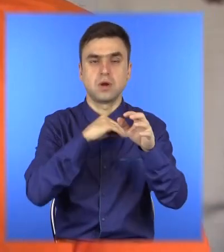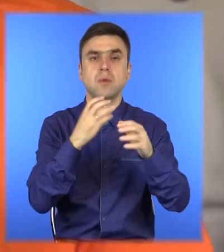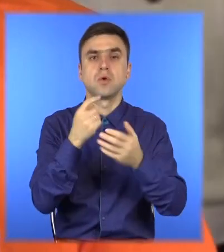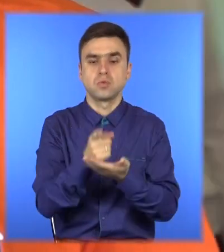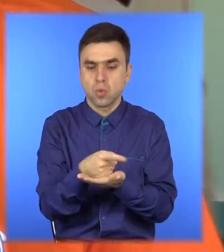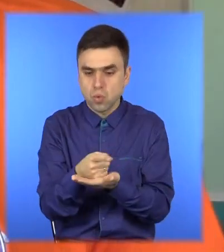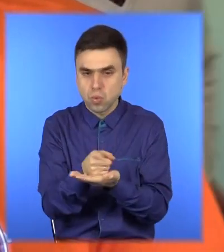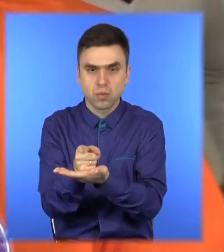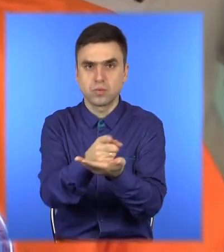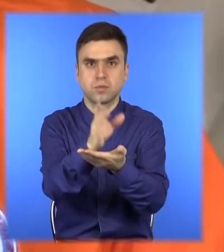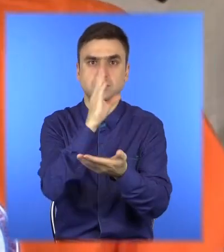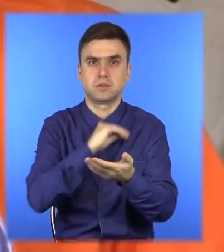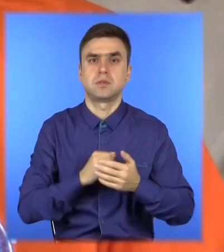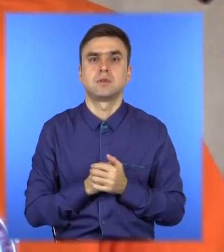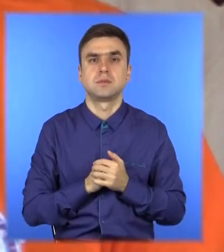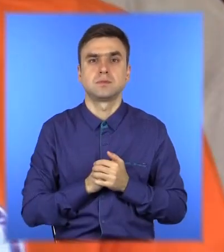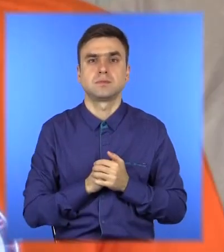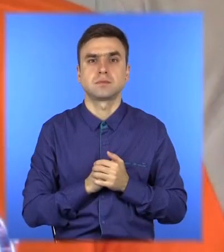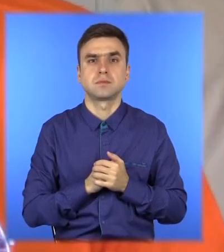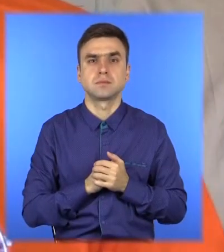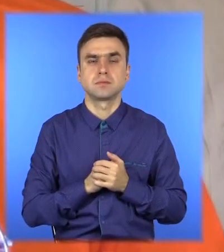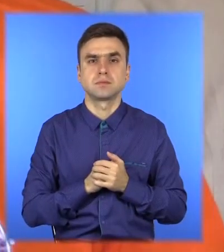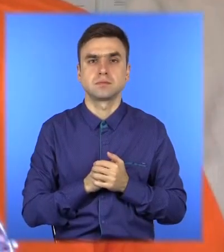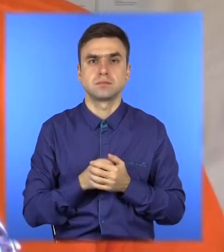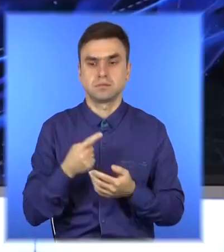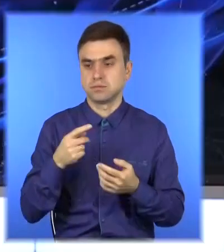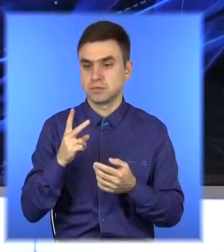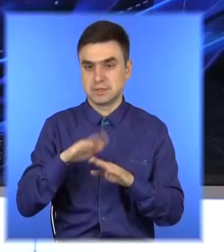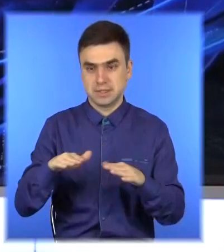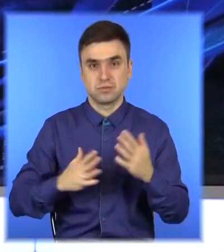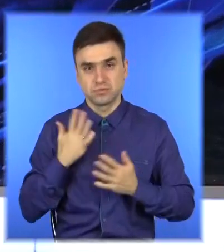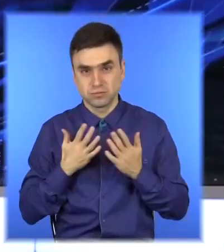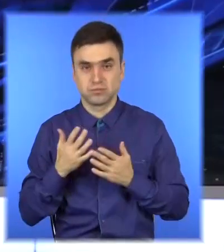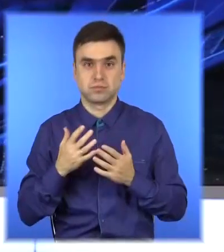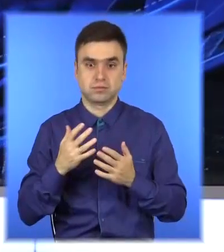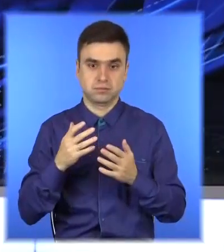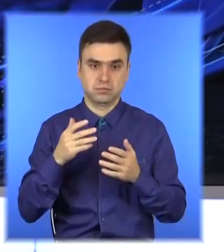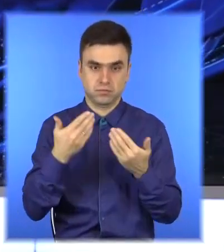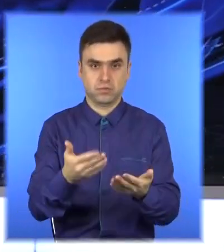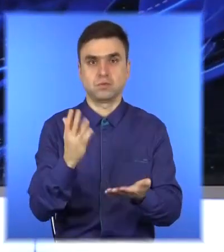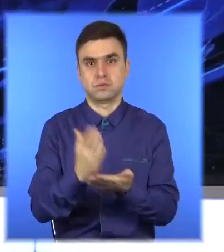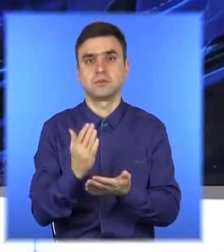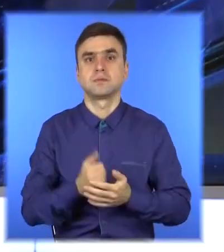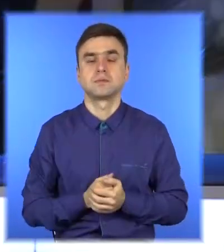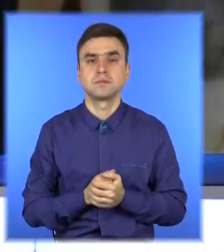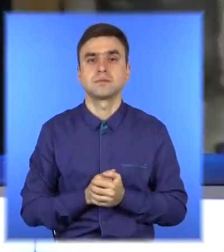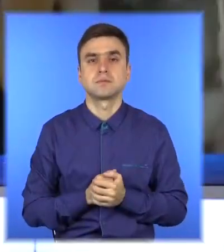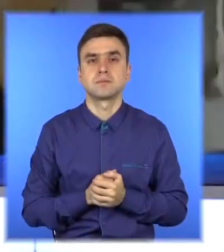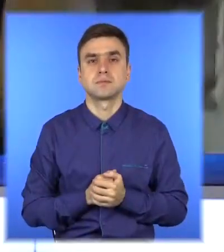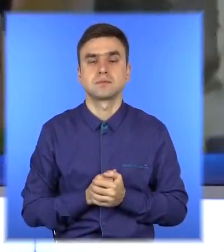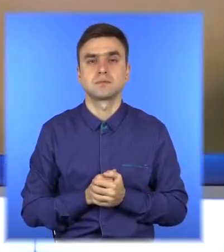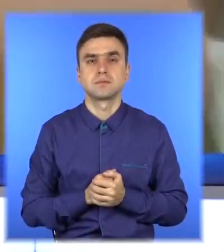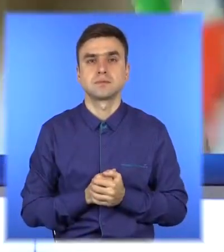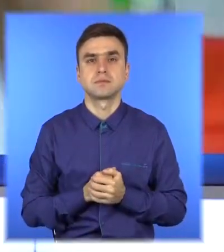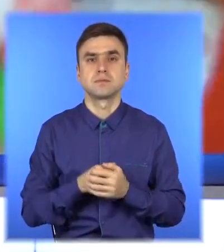Кожен пас може тратити свою енергію в нуждому русі. Здолав білоруса. 2 грудня криворізький боксер,